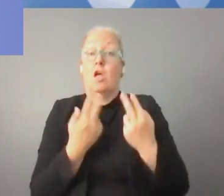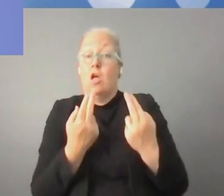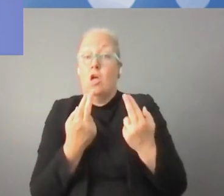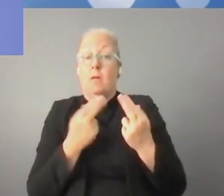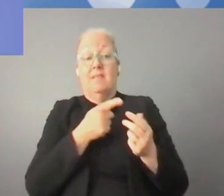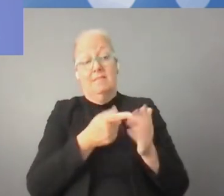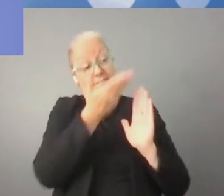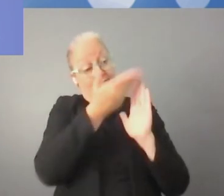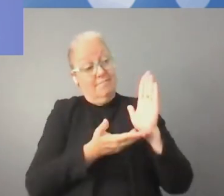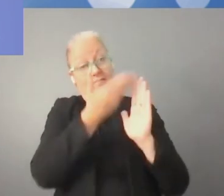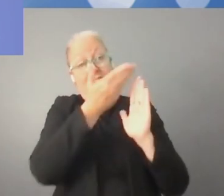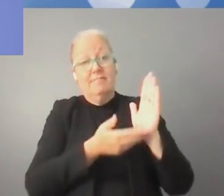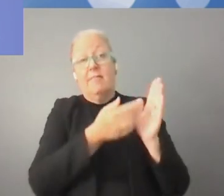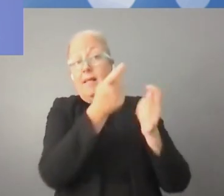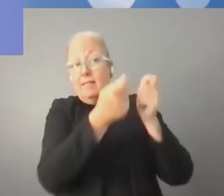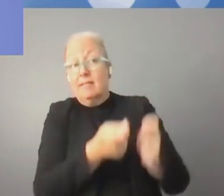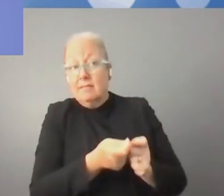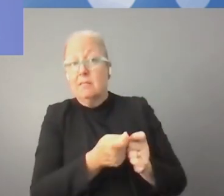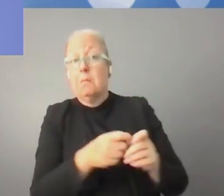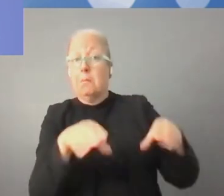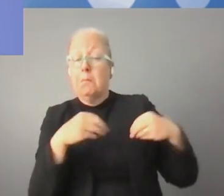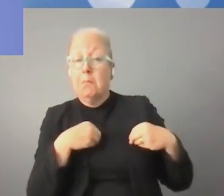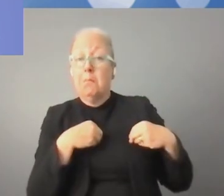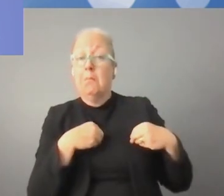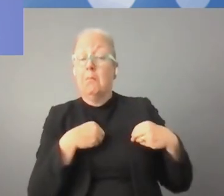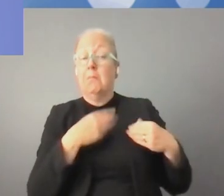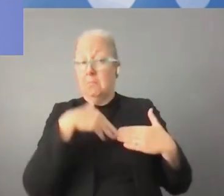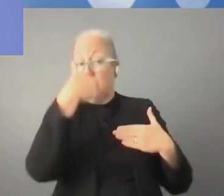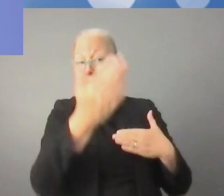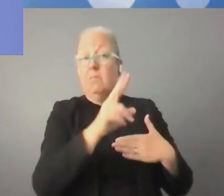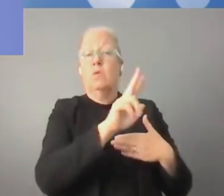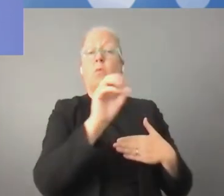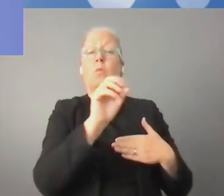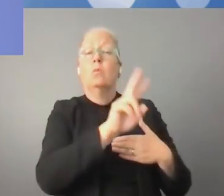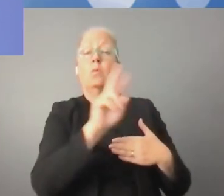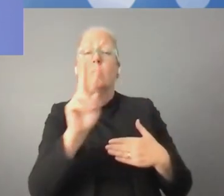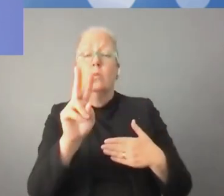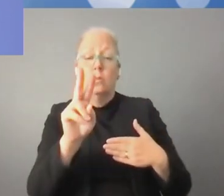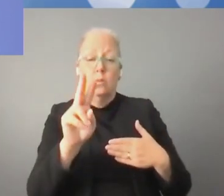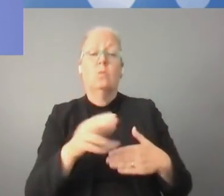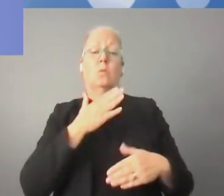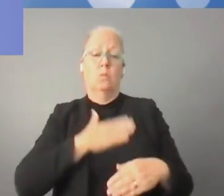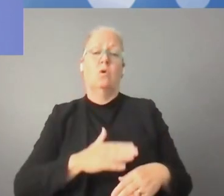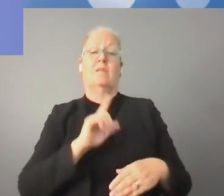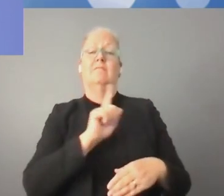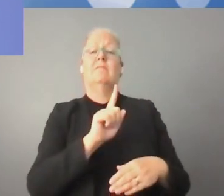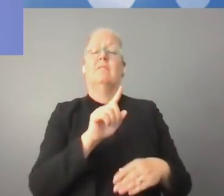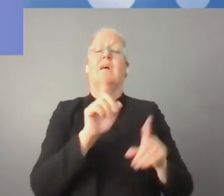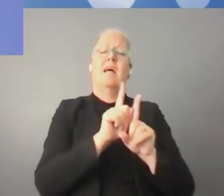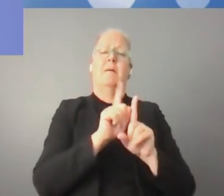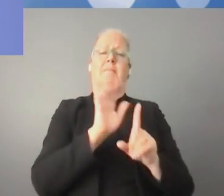تعطي فرص متساوية للشركات الوسطى كي لا تخسر أمامها